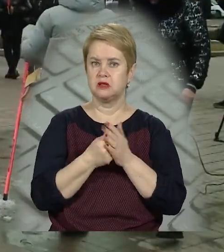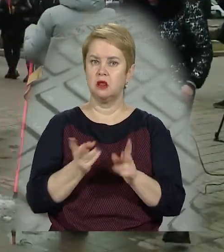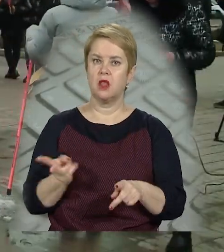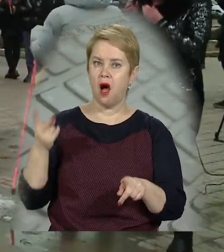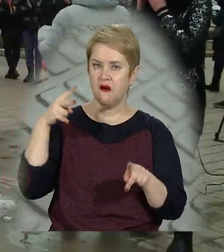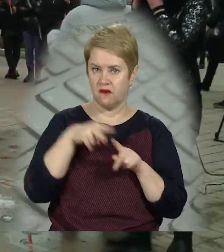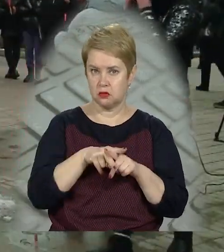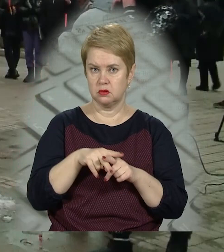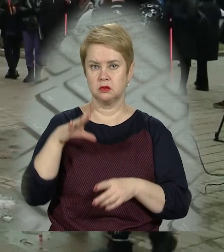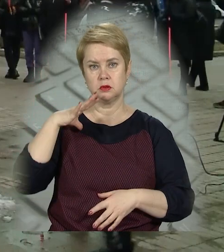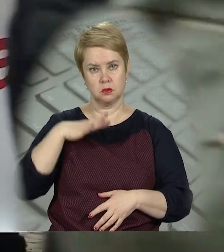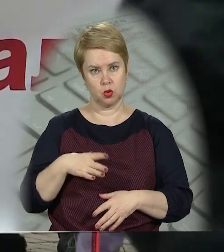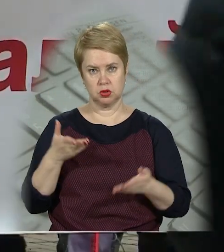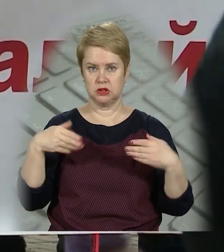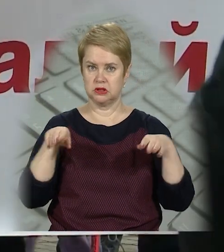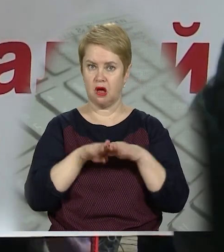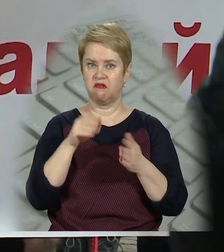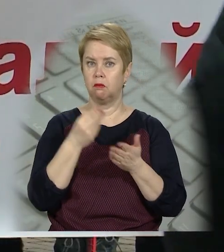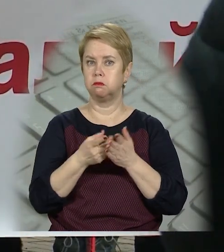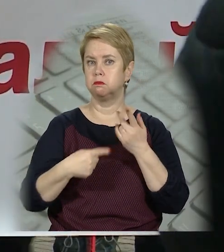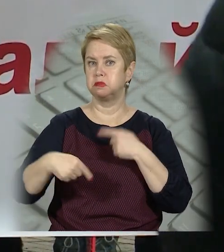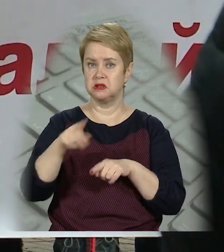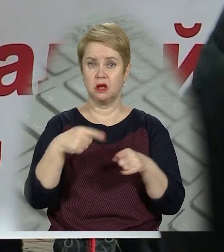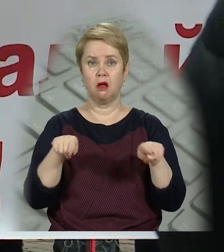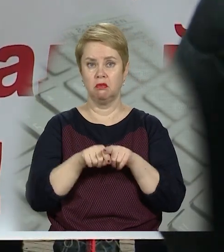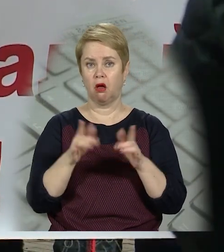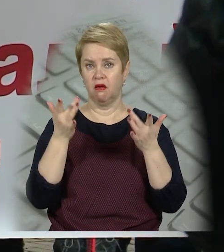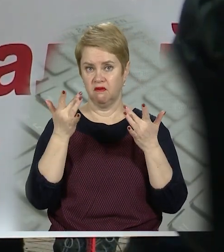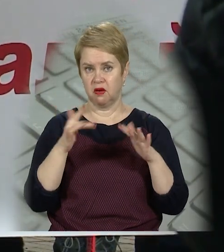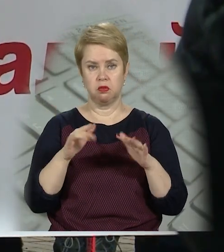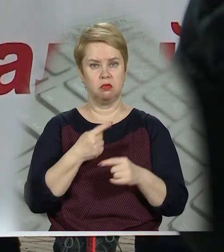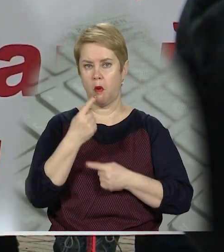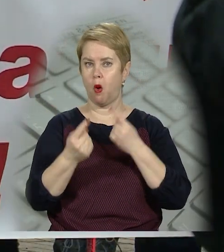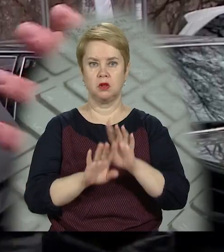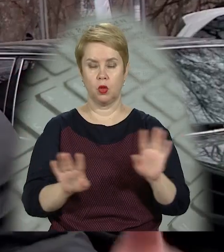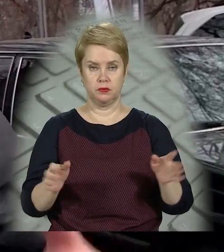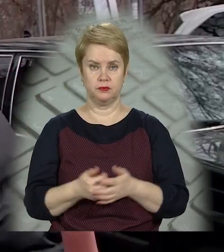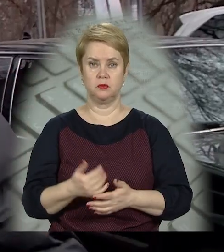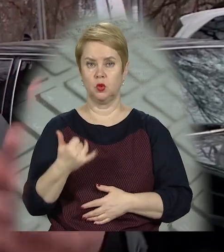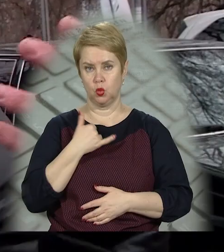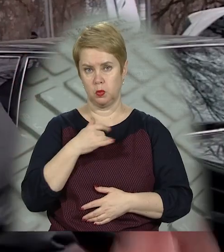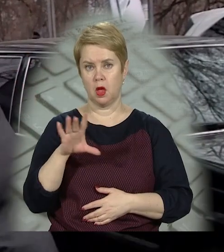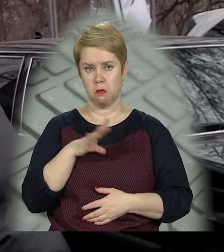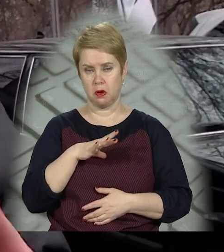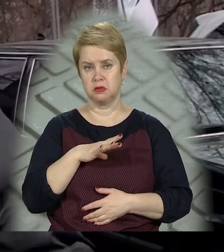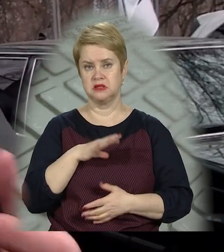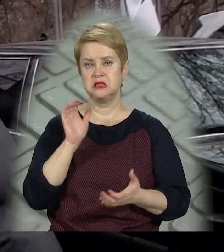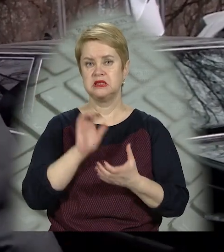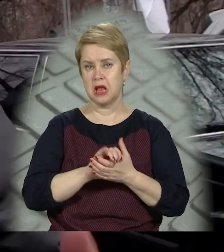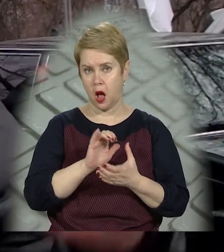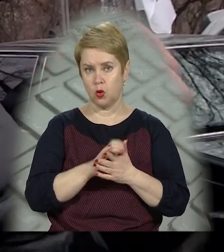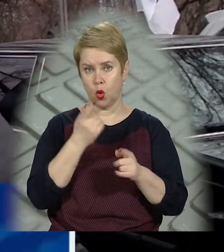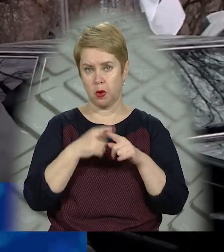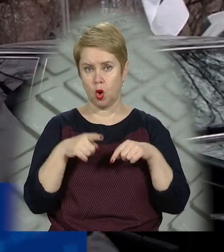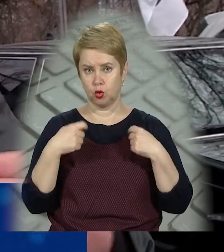навантаження, тож змушені закривати бізнес. І такі випадки не поодинокі. У мене були